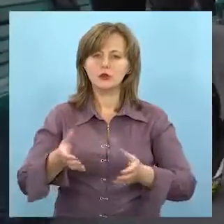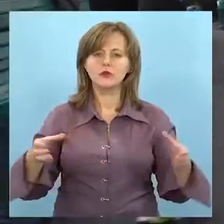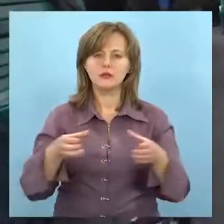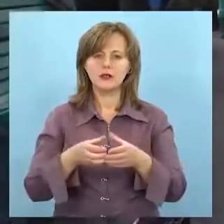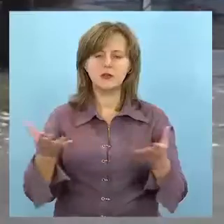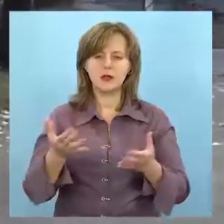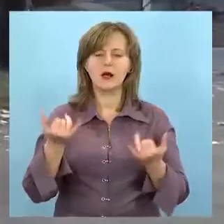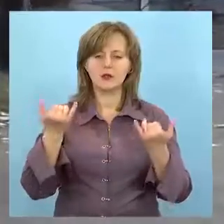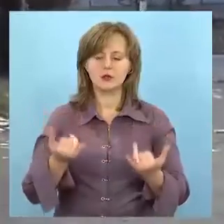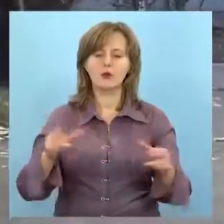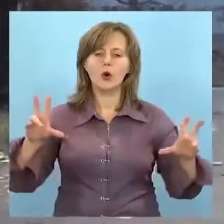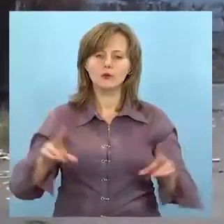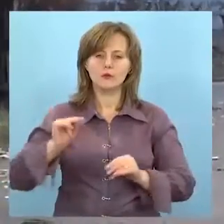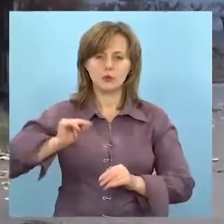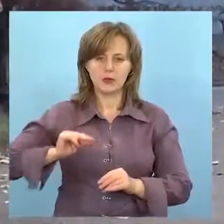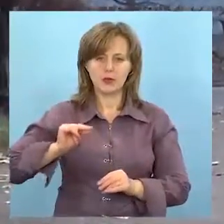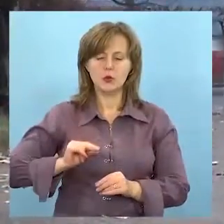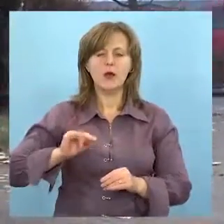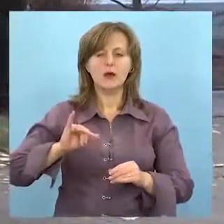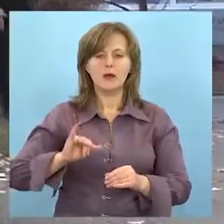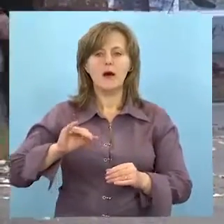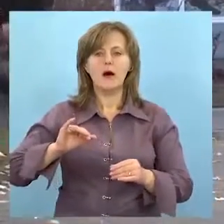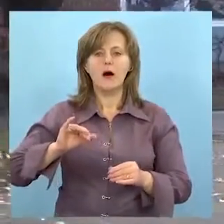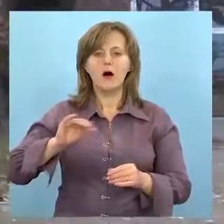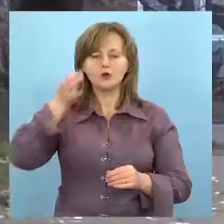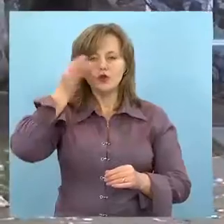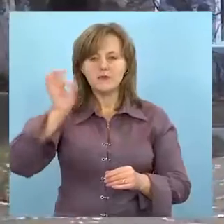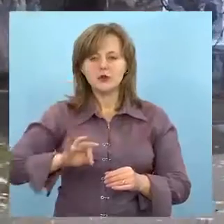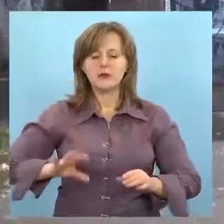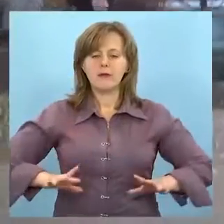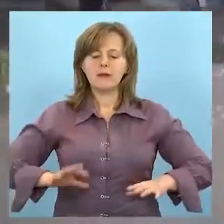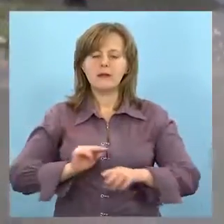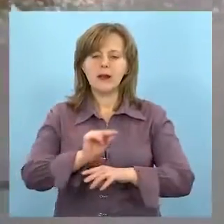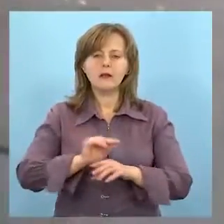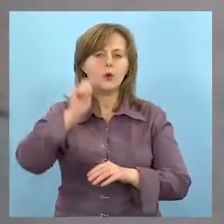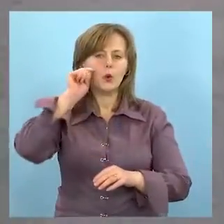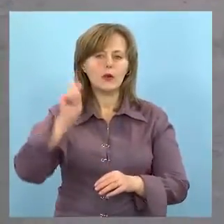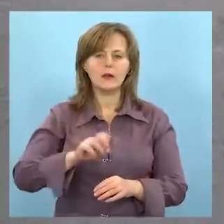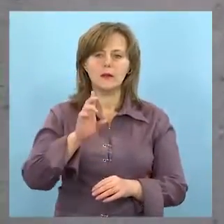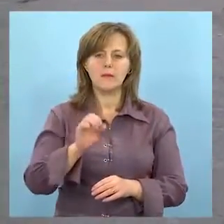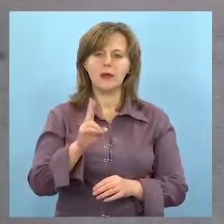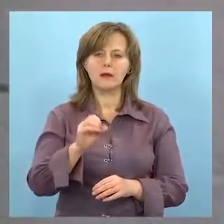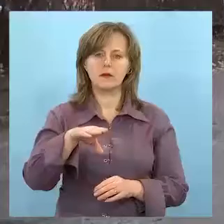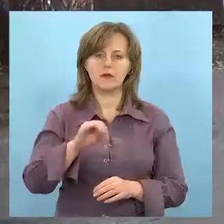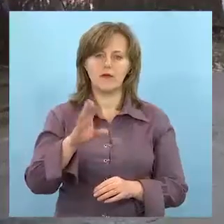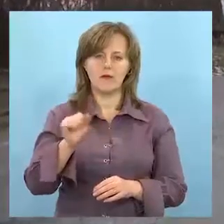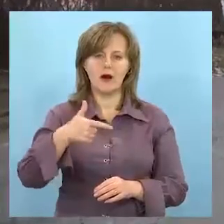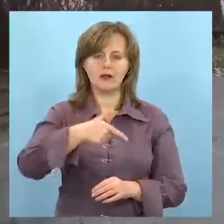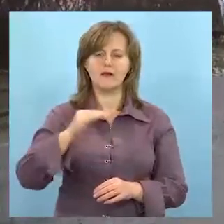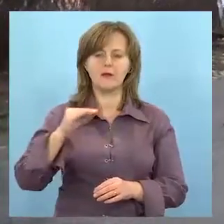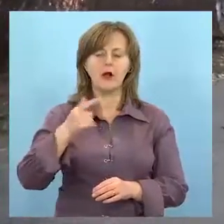яка успішно працює. І сьогодні під керівництвом досвідченого і заслуженого тренера України Галини Федорівни